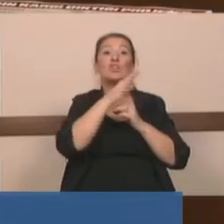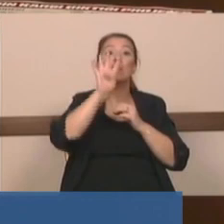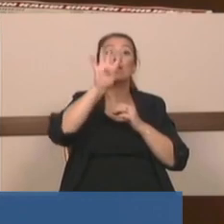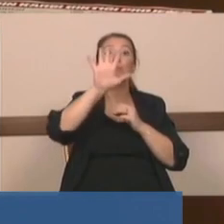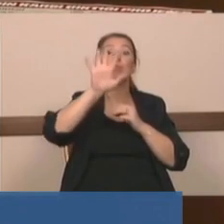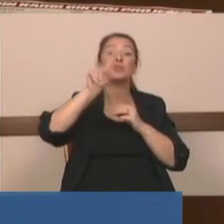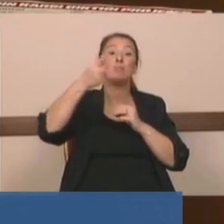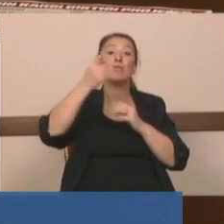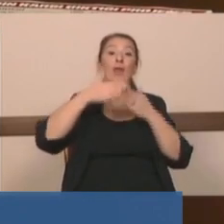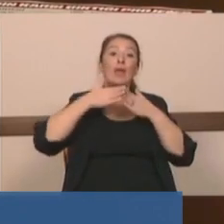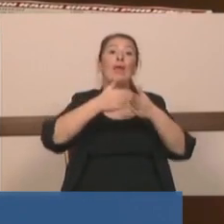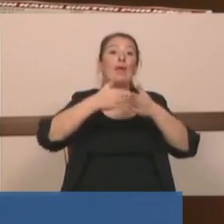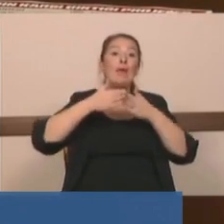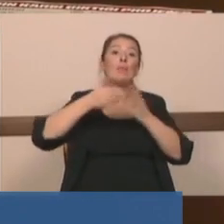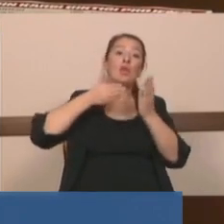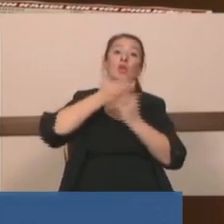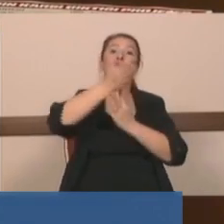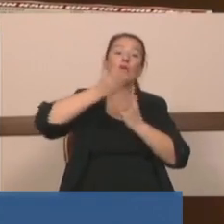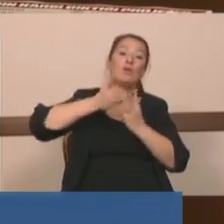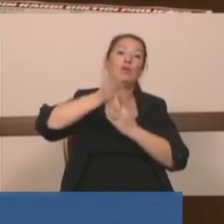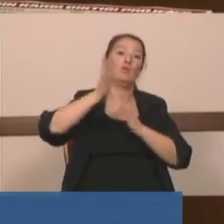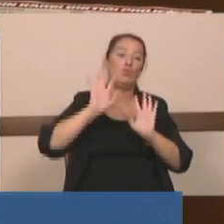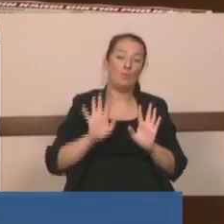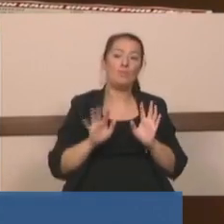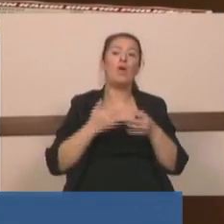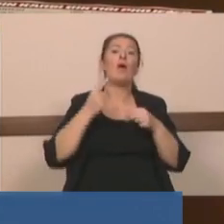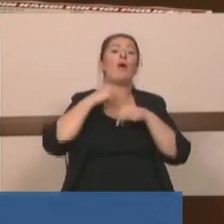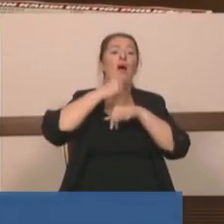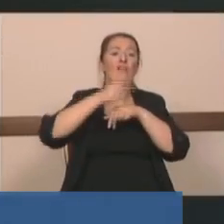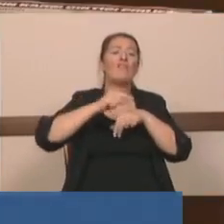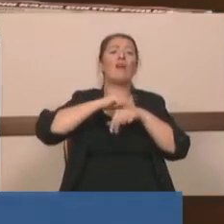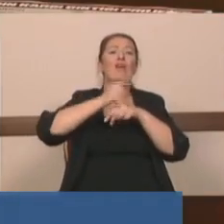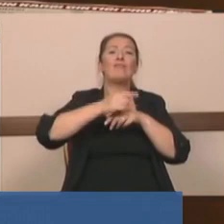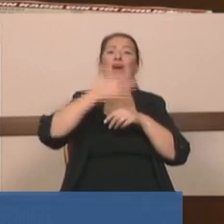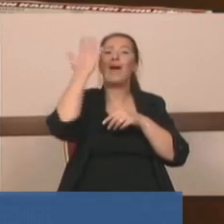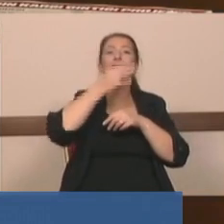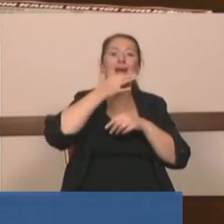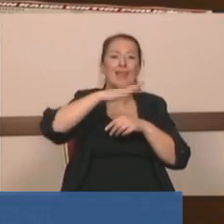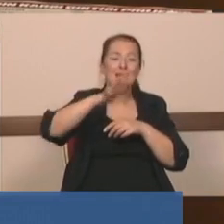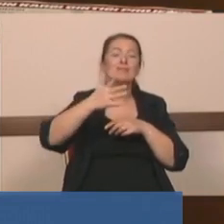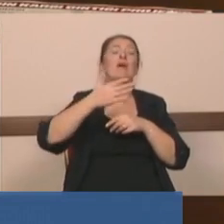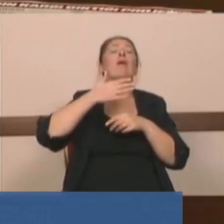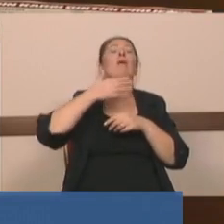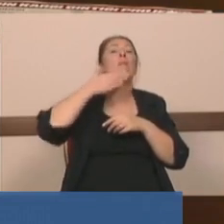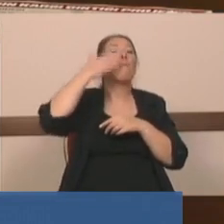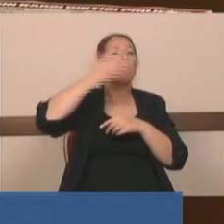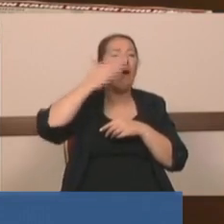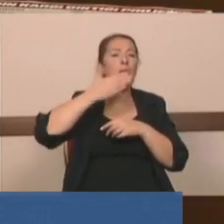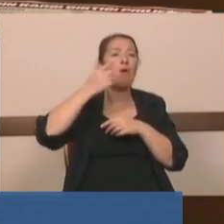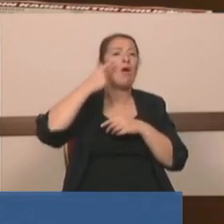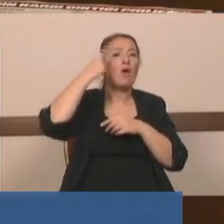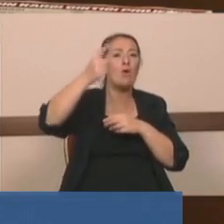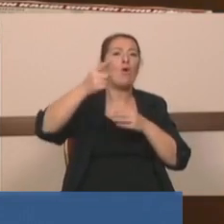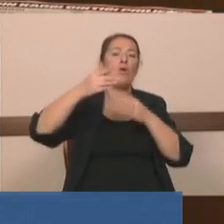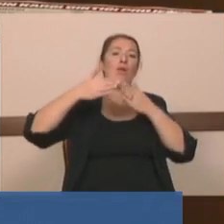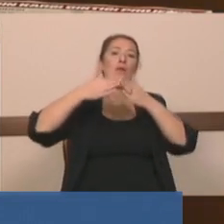bin gemi geçiyor. Ve haftalarca Karadeniz açıklarında, Marmara açıklarında gemiler bekliyor geçmek